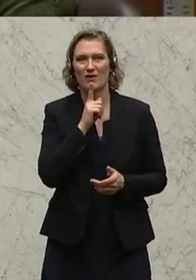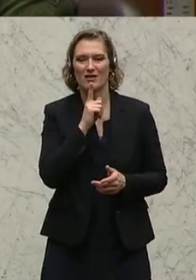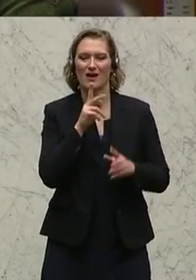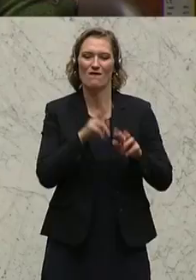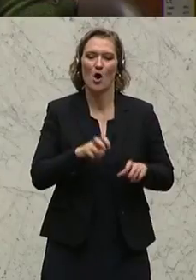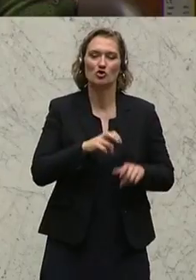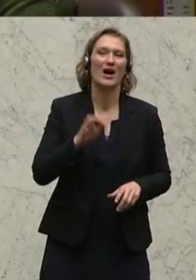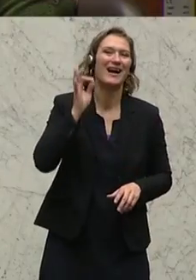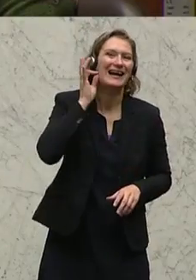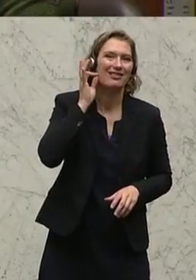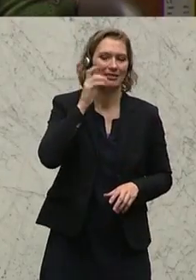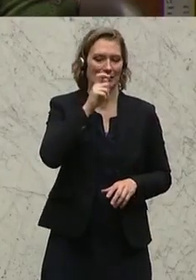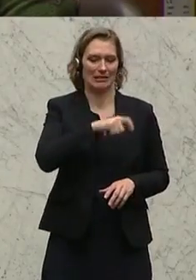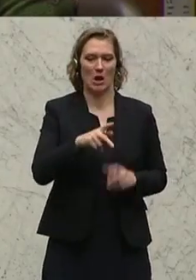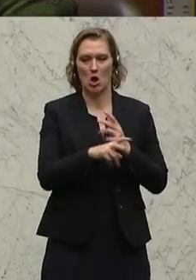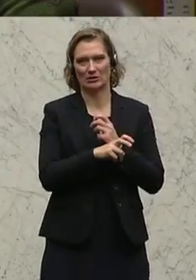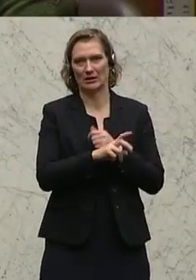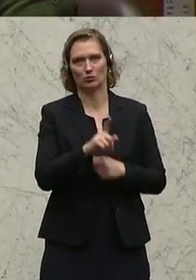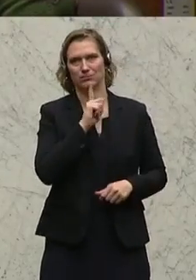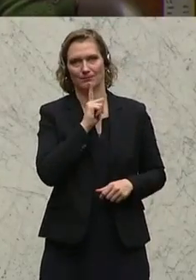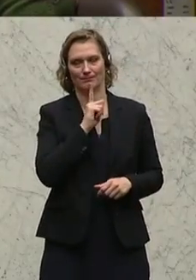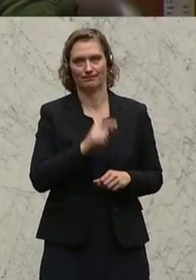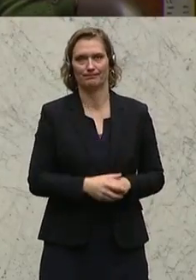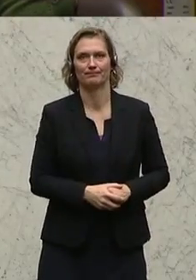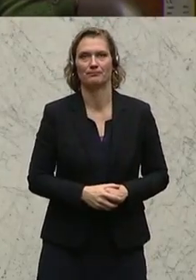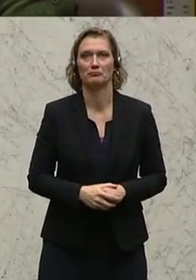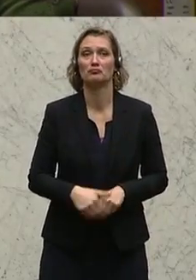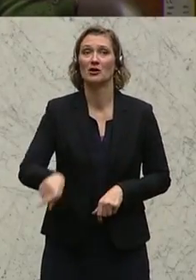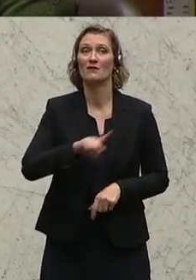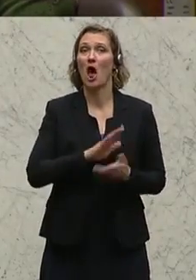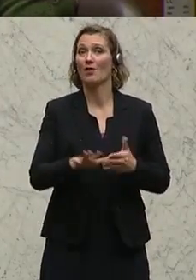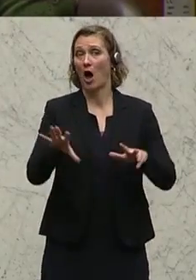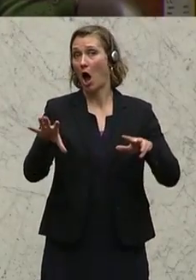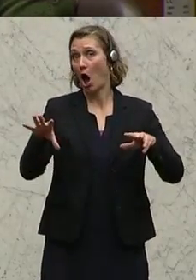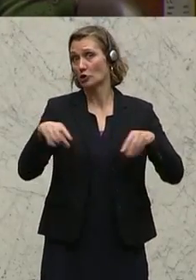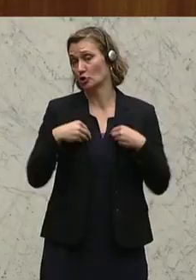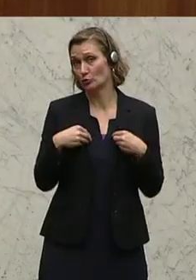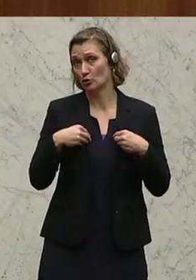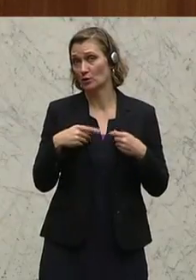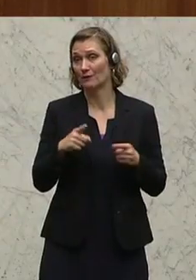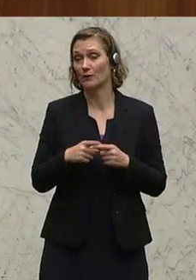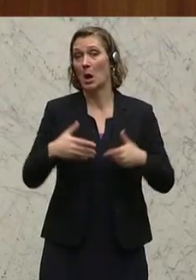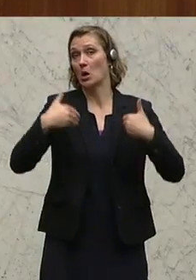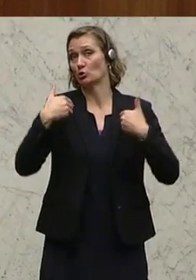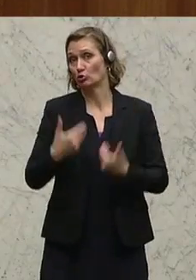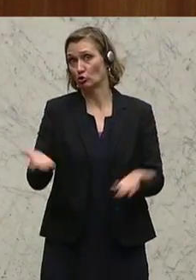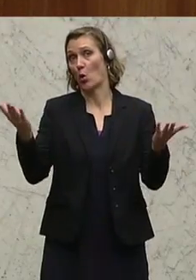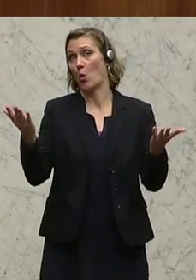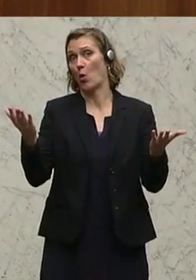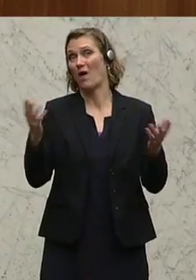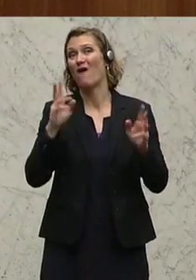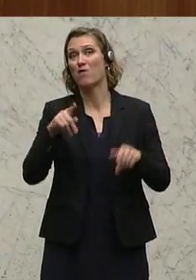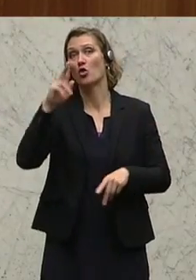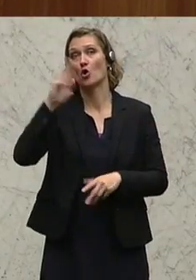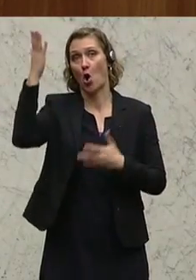Forscherinnen in Österreich. Jetzt kann man das einfach hinnehmen, als Gott gegeben hinnehmen,